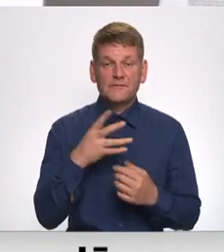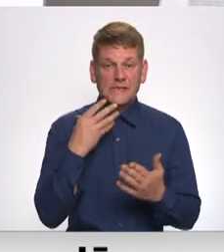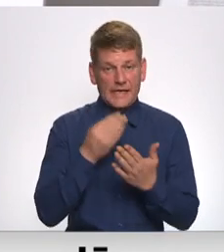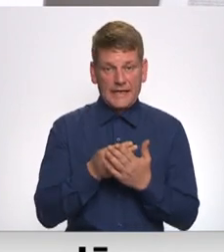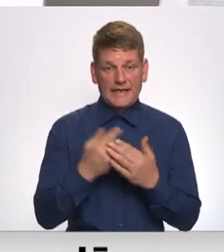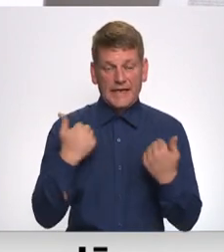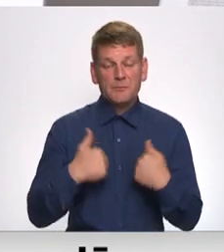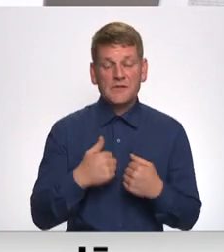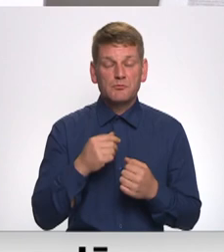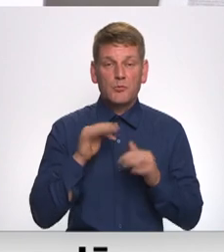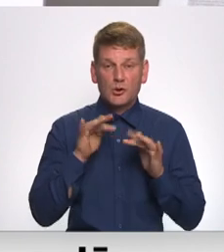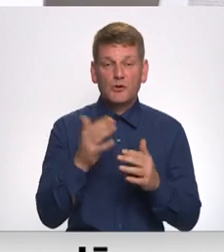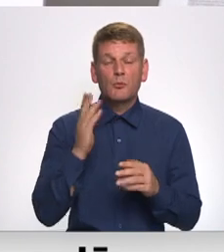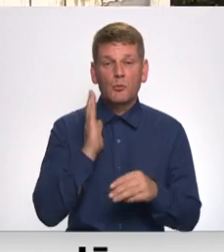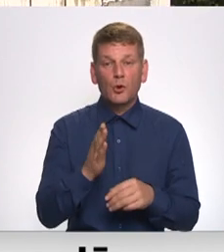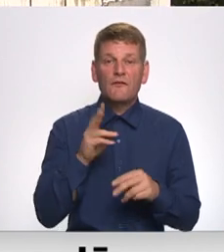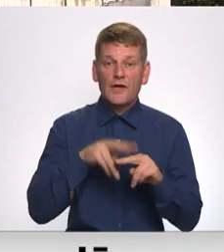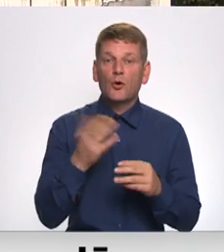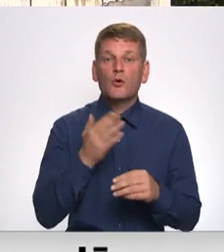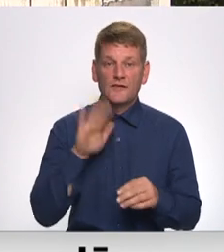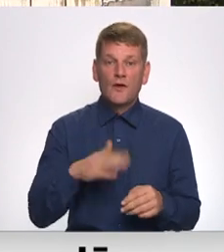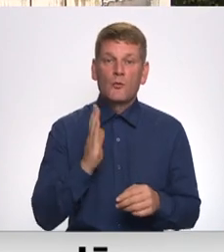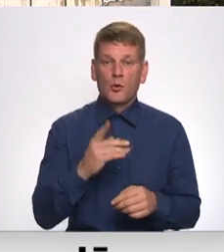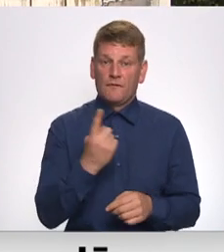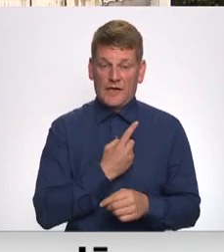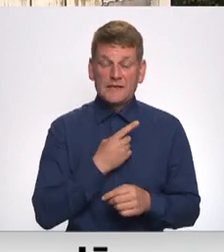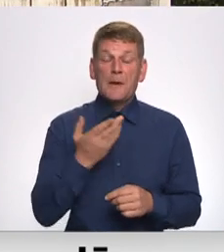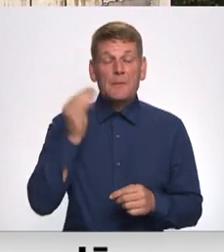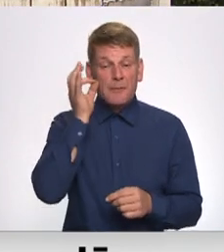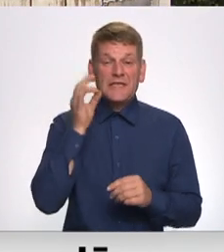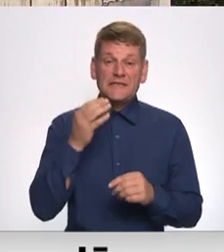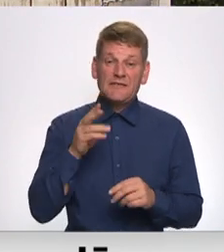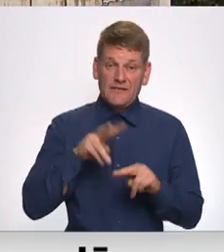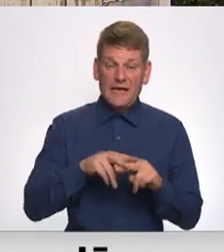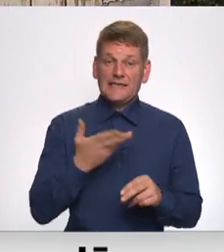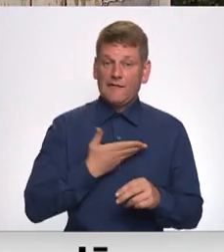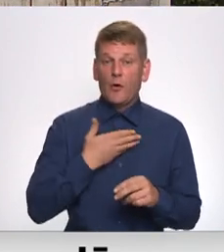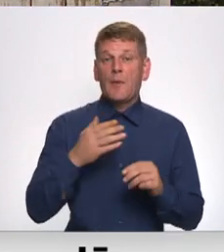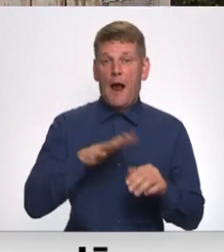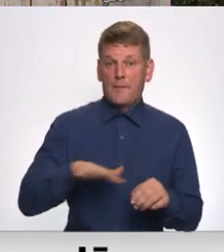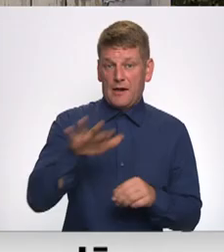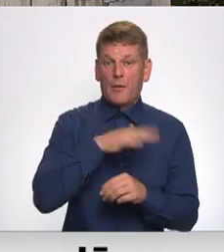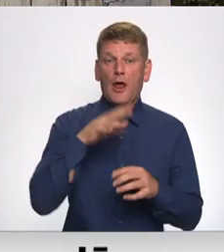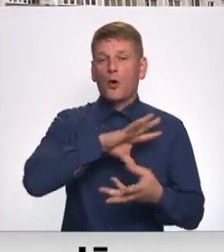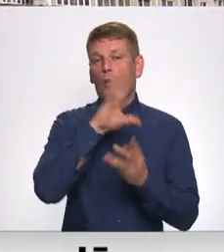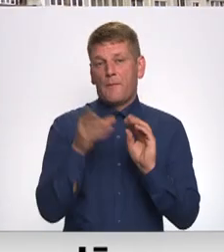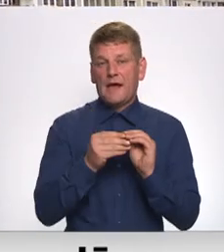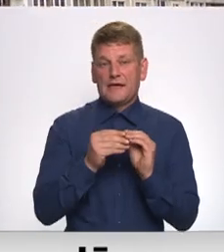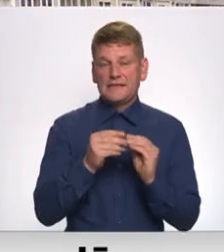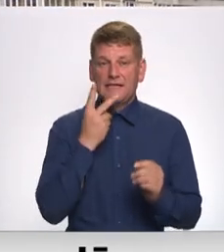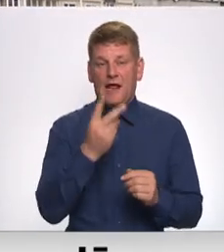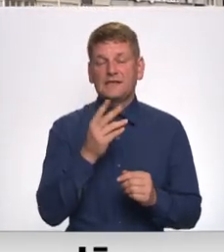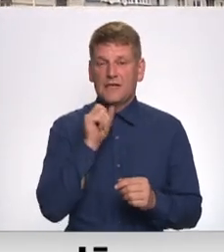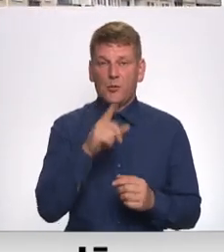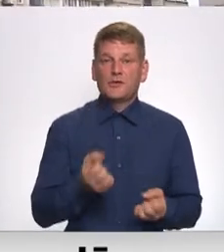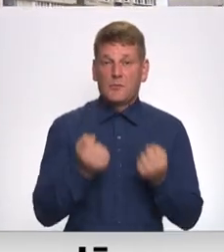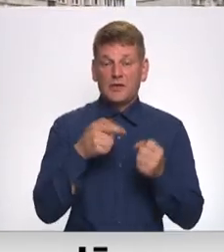būtu vietai, kur es varu būt viens. Piemiņas vieta dzīvojama apkaimē un lai kopējais tēls neveidojas pārliekus magnējs. Tāds bija